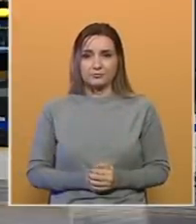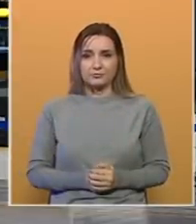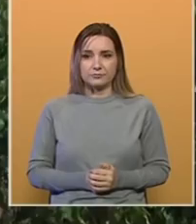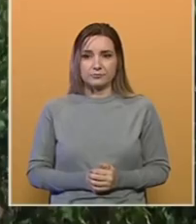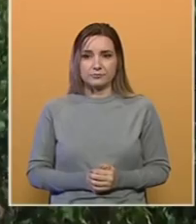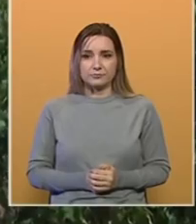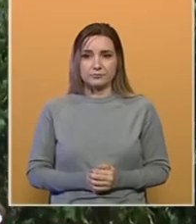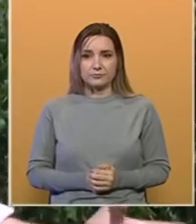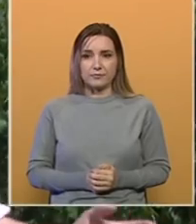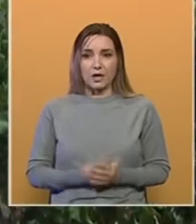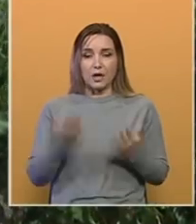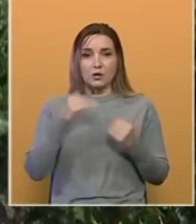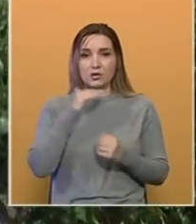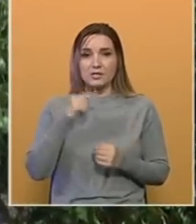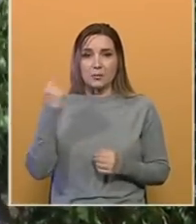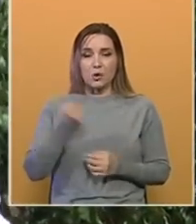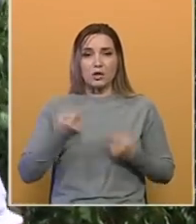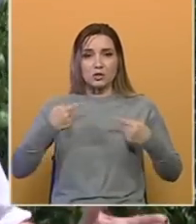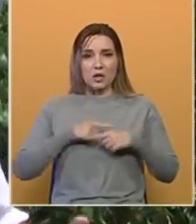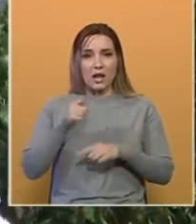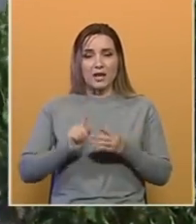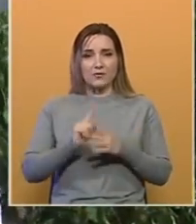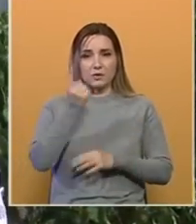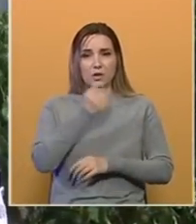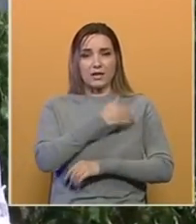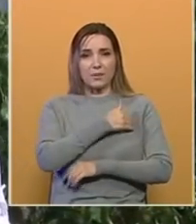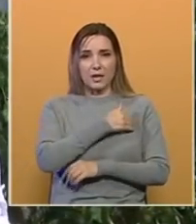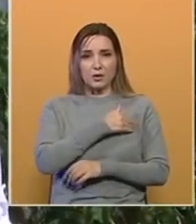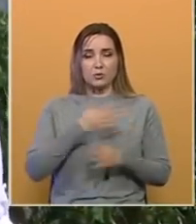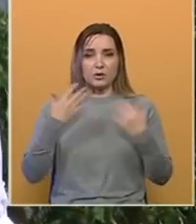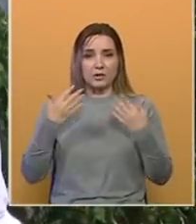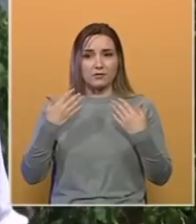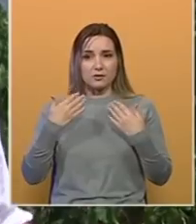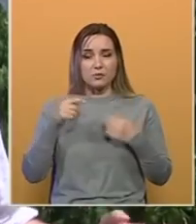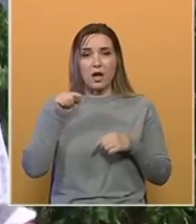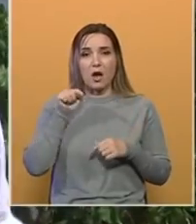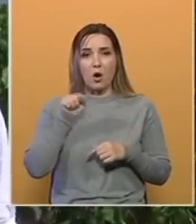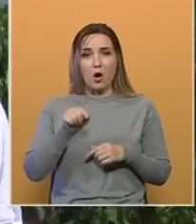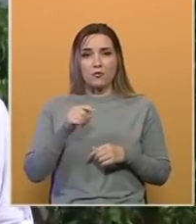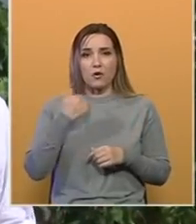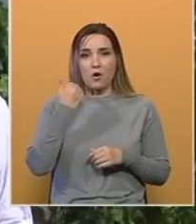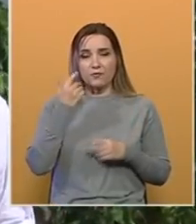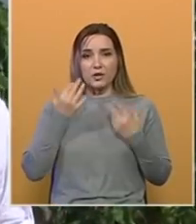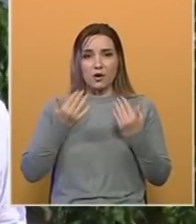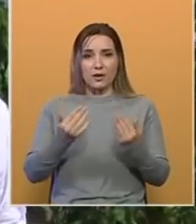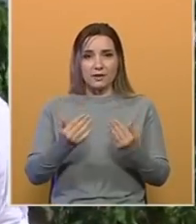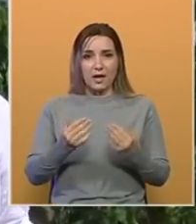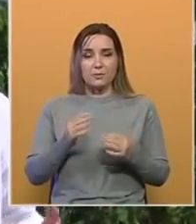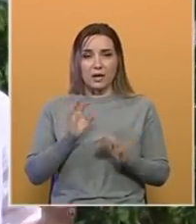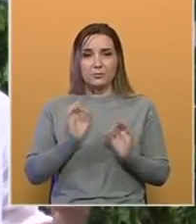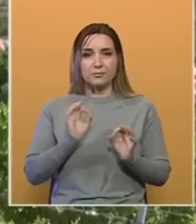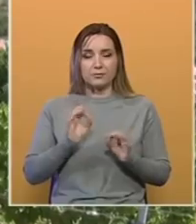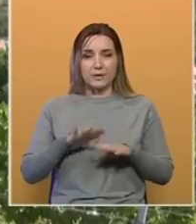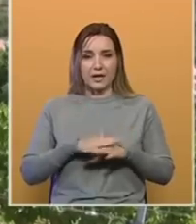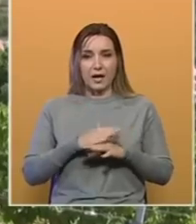I dok se mnogi žale na ove visoke temperature vazduha, ovo vinogradarima i tekako prija.